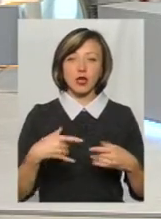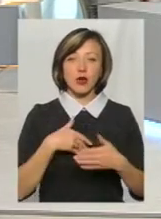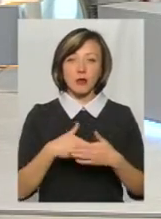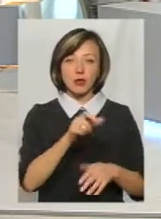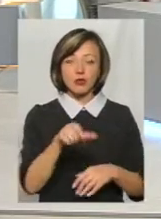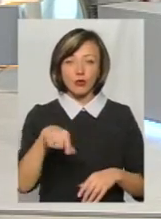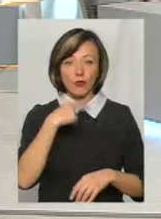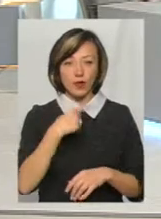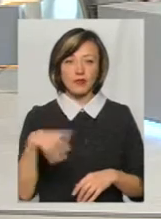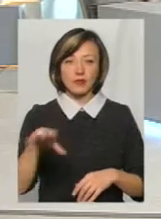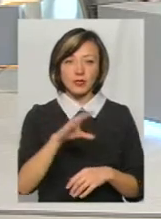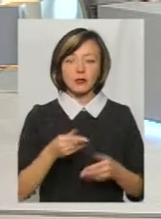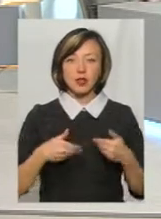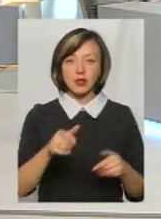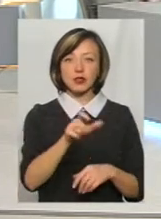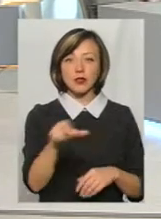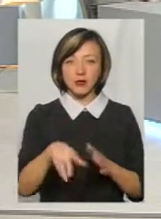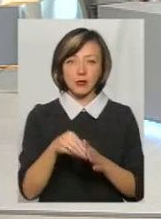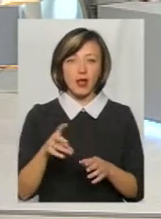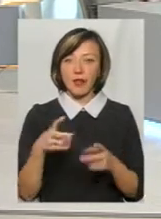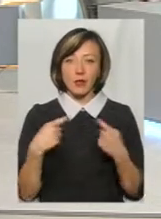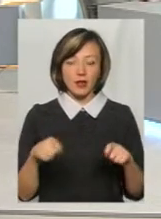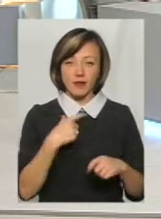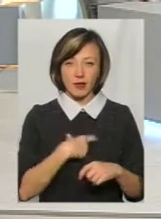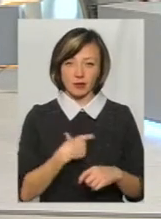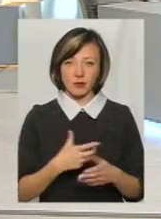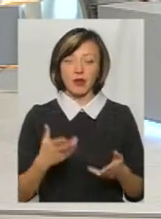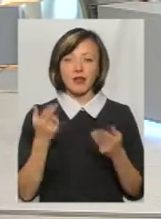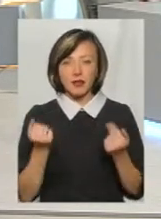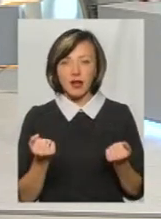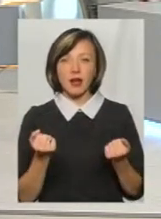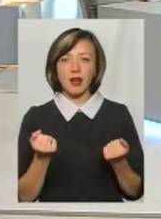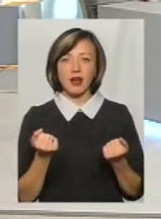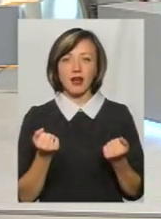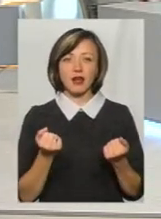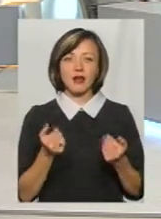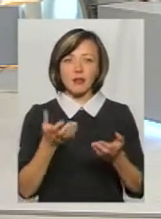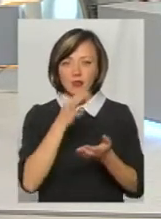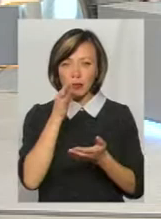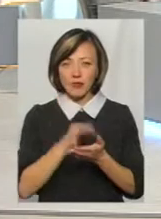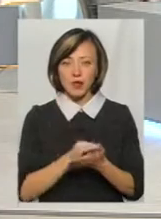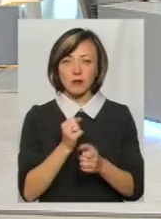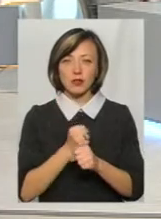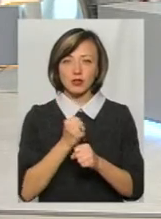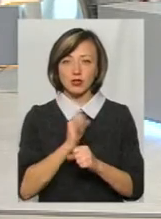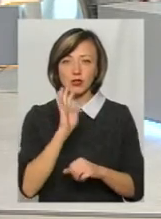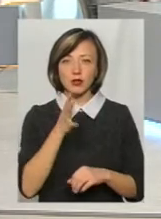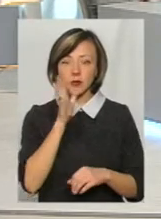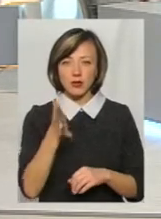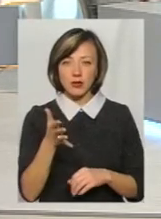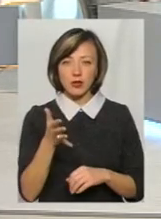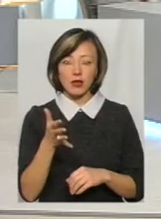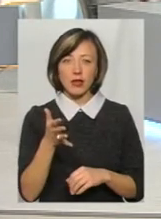діячі говорити, всім нашим виборцям, хлопці, не продавайтеся. Так, взяла якась партія відповідальність, попрацювала 4-5 років,